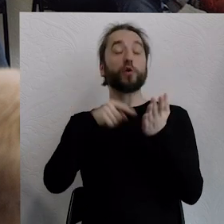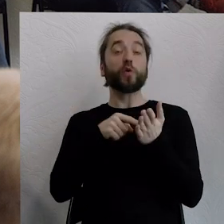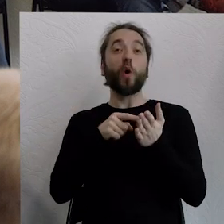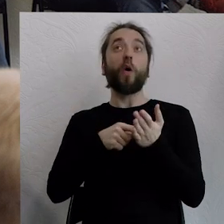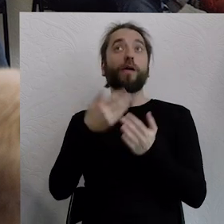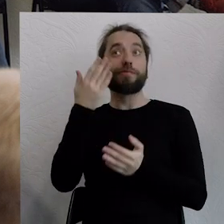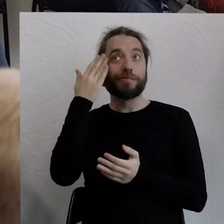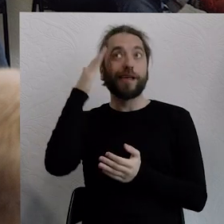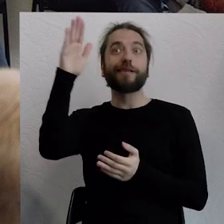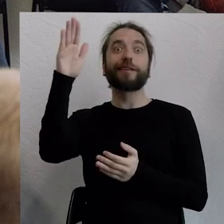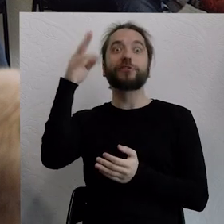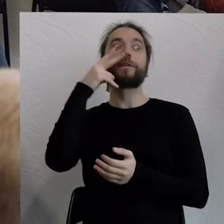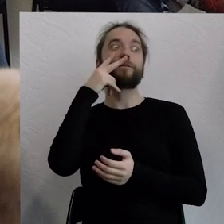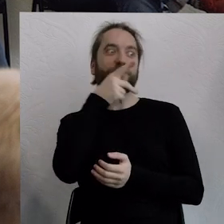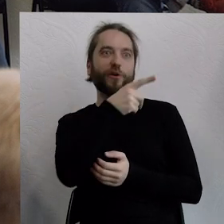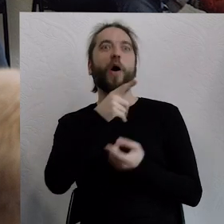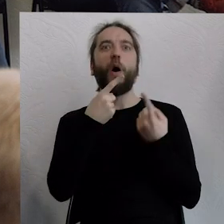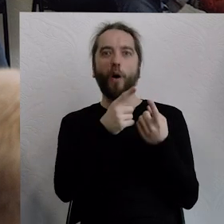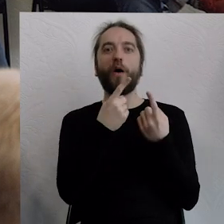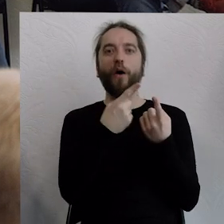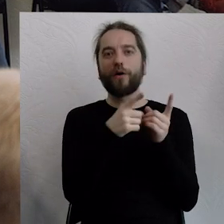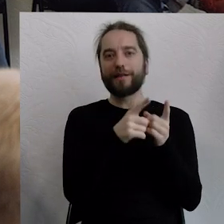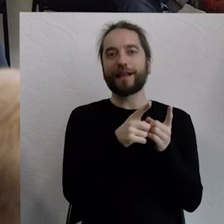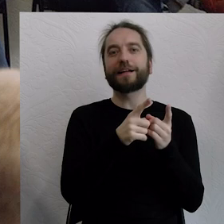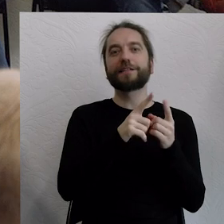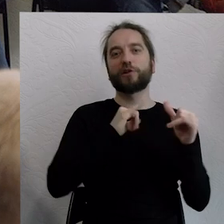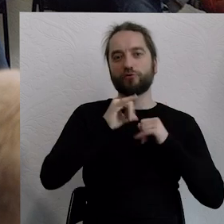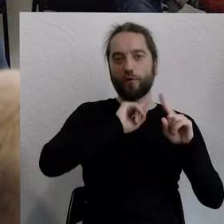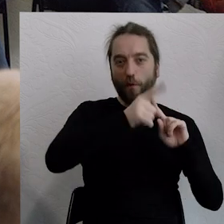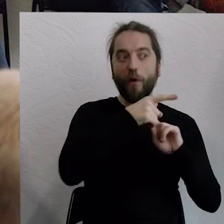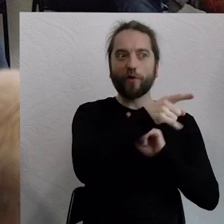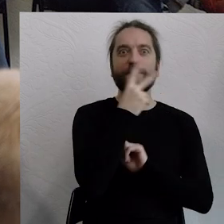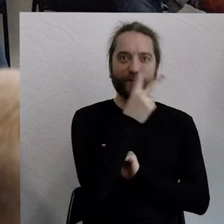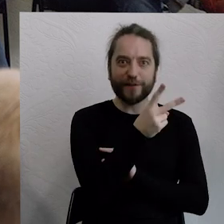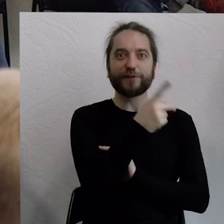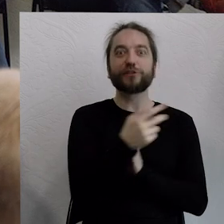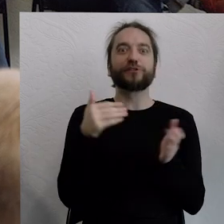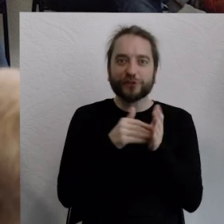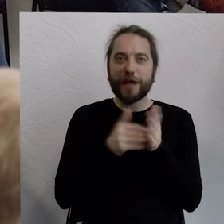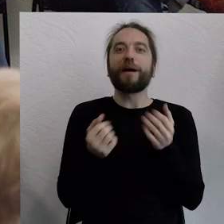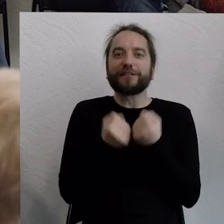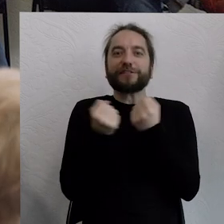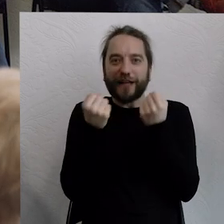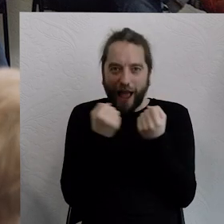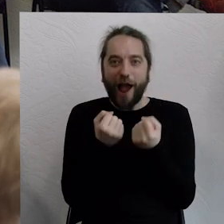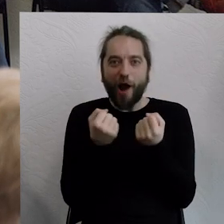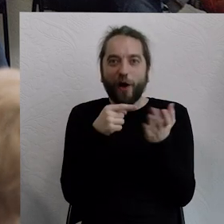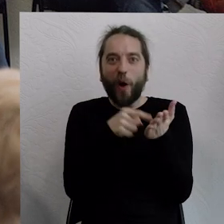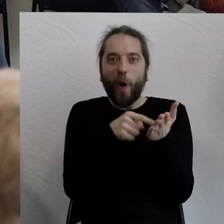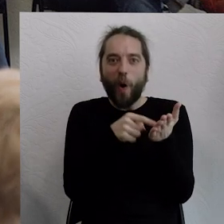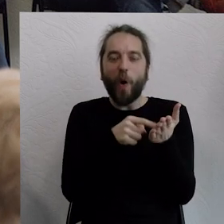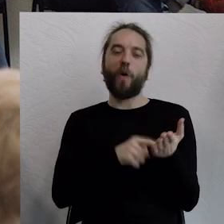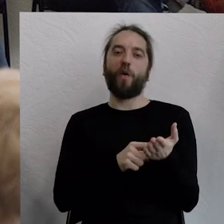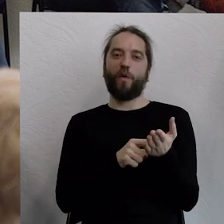organizacje, które to czują, że konkurencja właśnie także na poziomie organizacji pozarządowych, które generalnie te